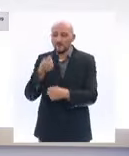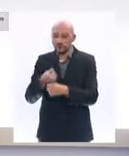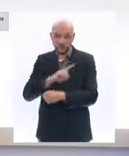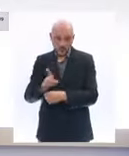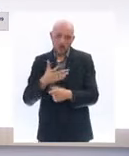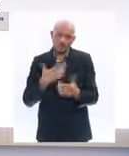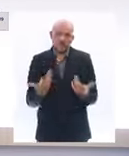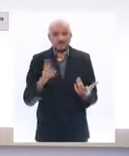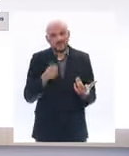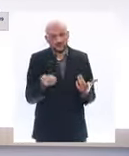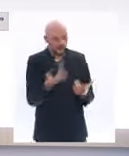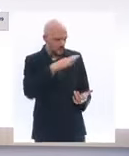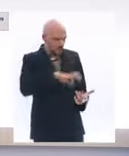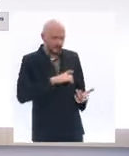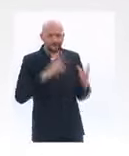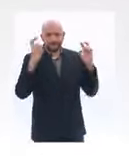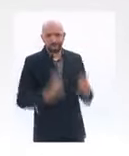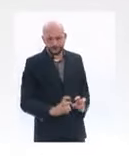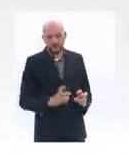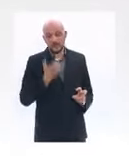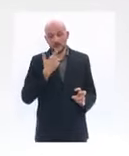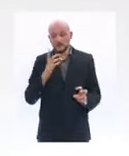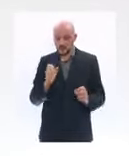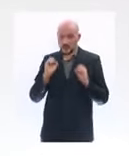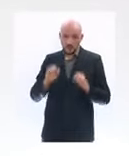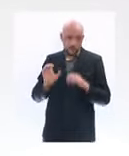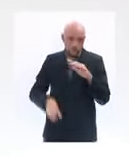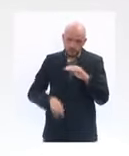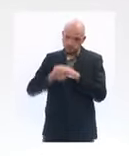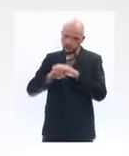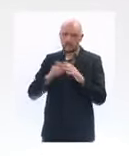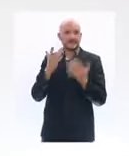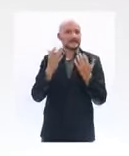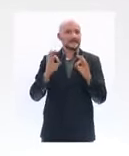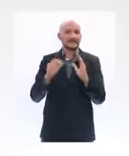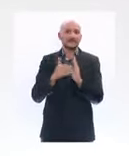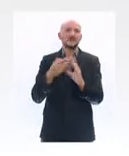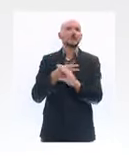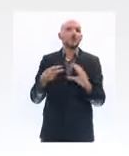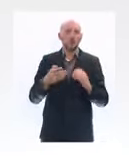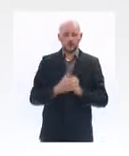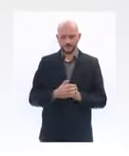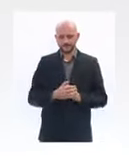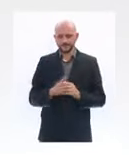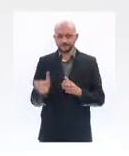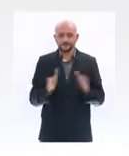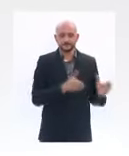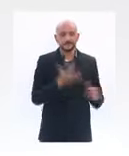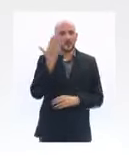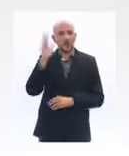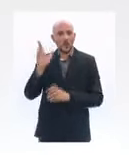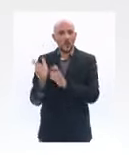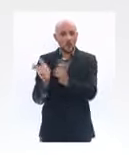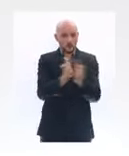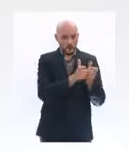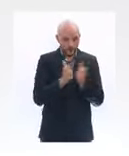chiffre d'affaires très élevées. Ils pourront être indemnisés jusqu'à hauteur de 10 000 euros. Enfin, toutes les autres entreprises, tous secteurs